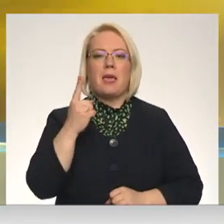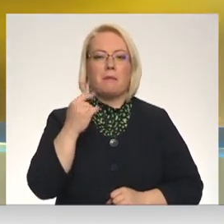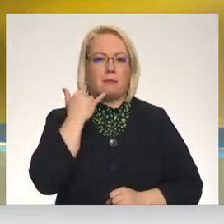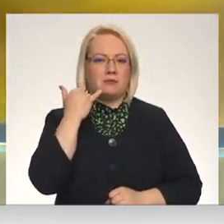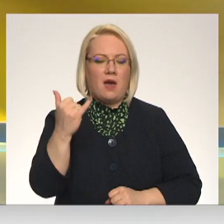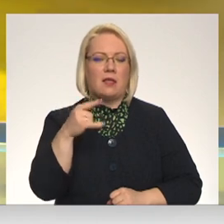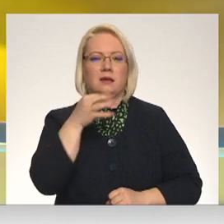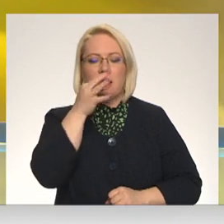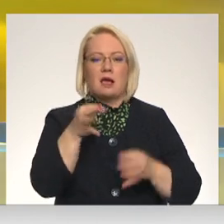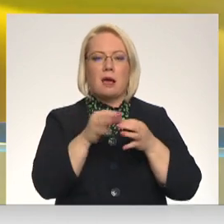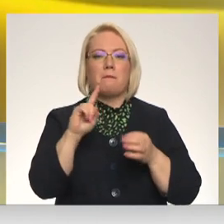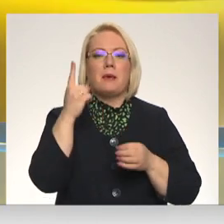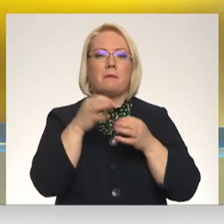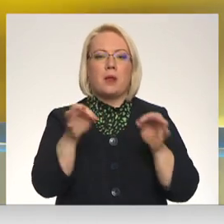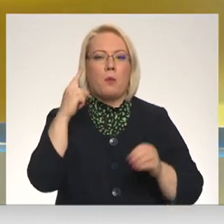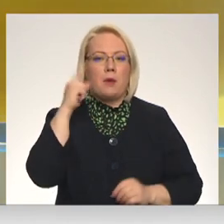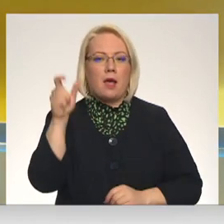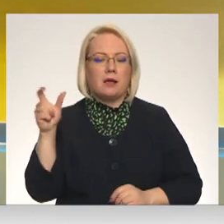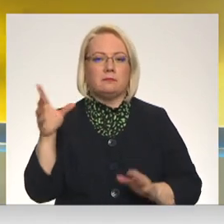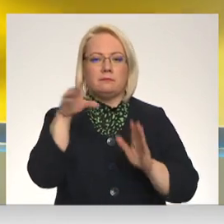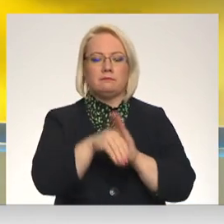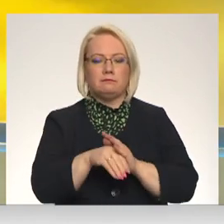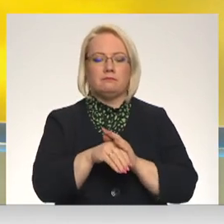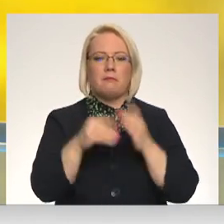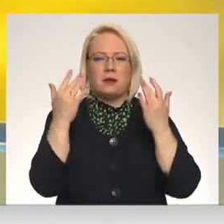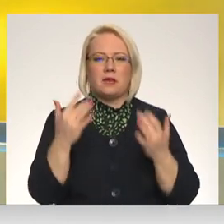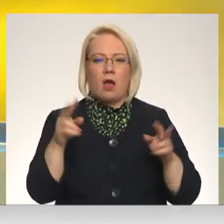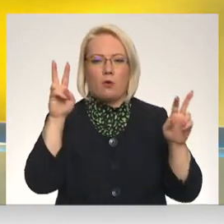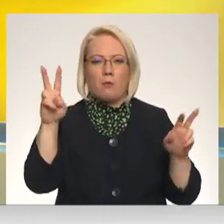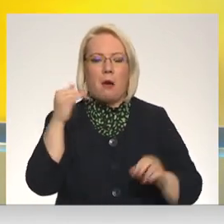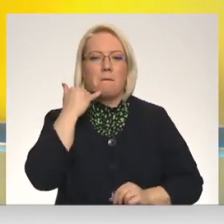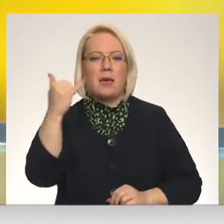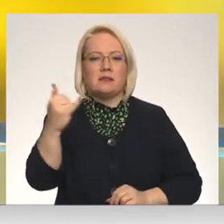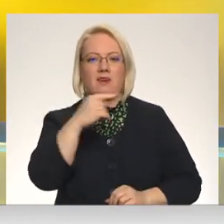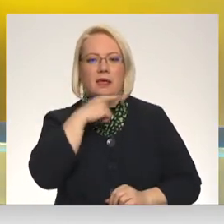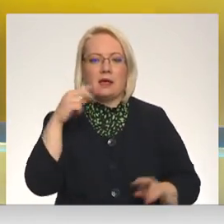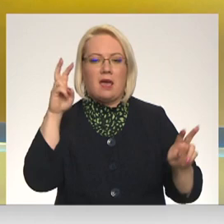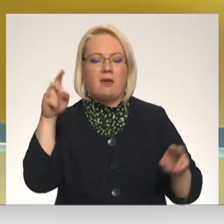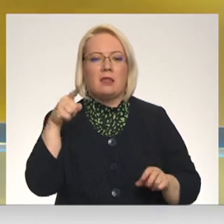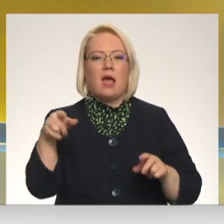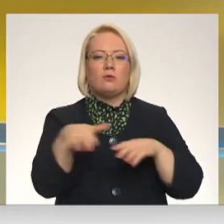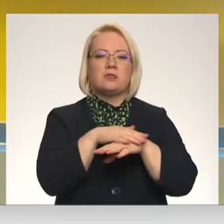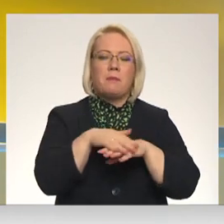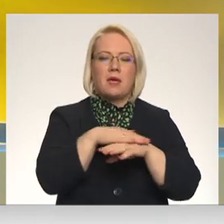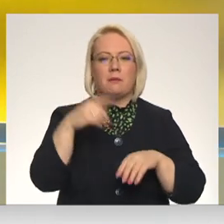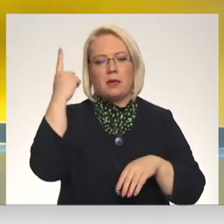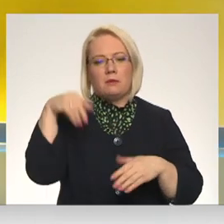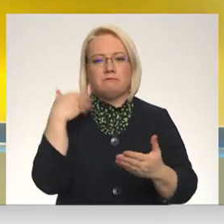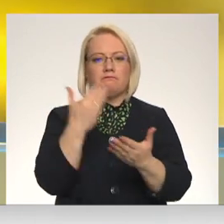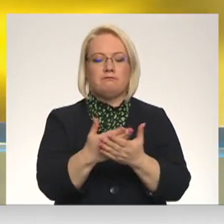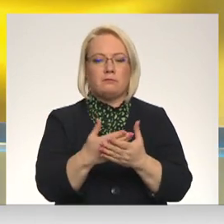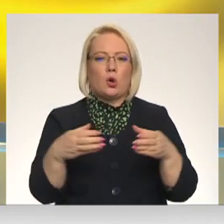saka tie brīvprātīgie, kur iesaistījušies kampaņā, piezvani Krievijai. Šādu plašu sabiedrisku inicitīvu ierosināja grupa